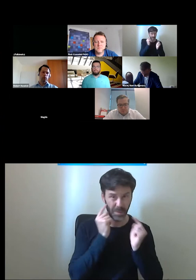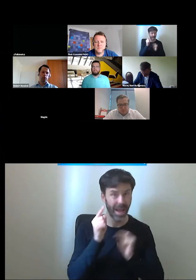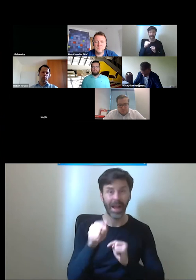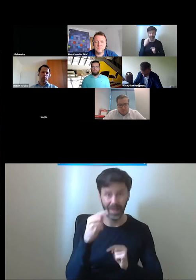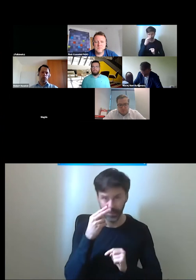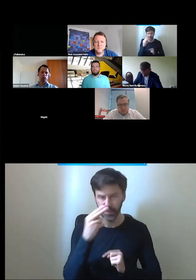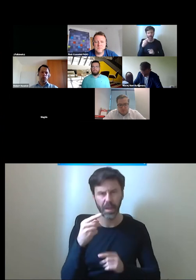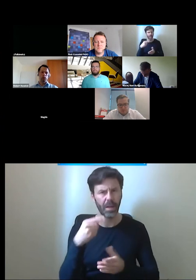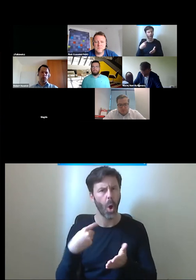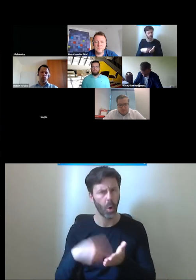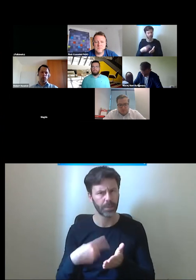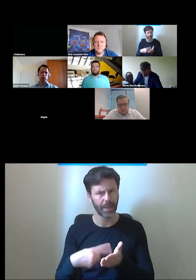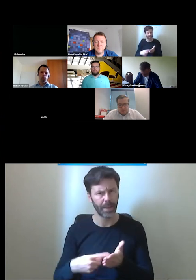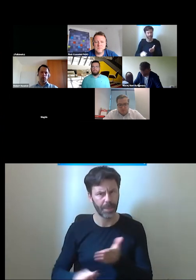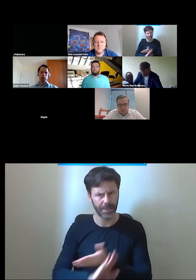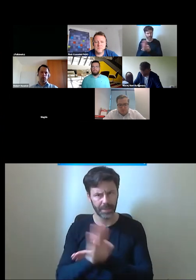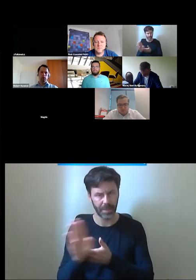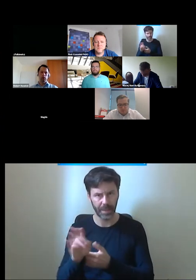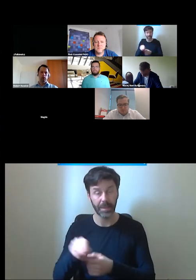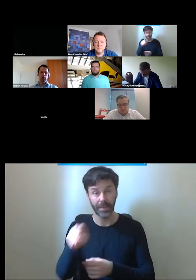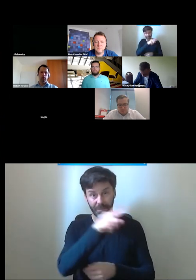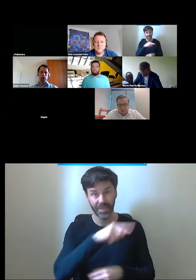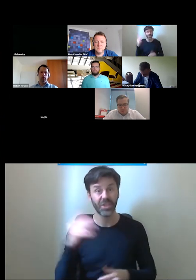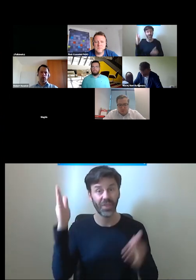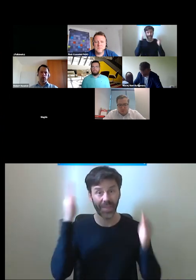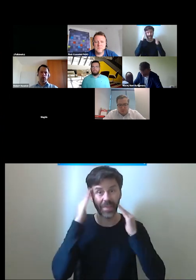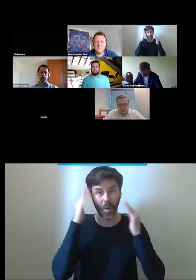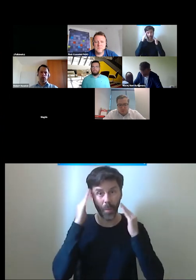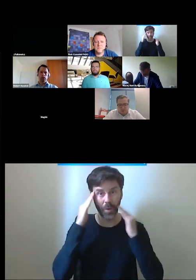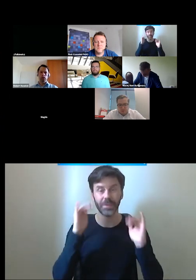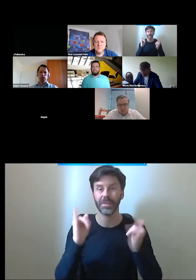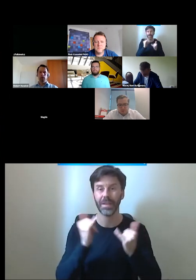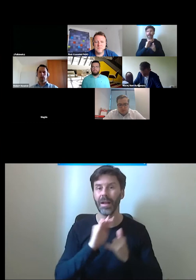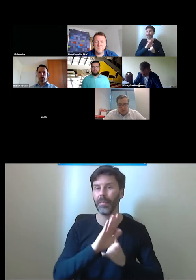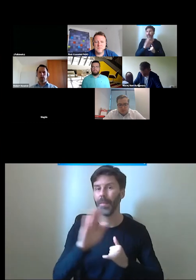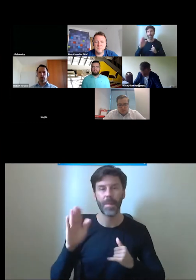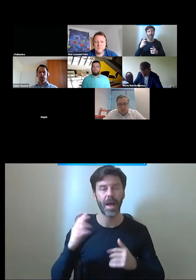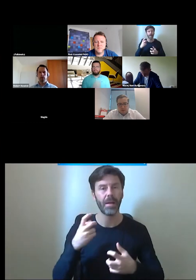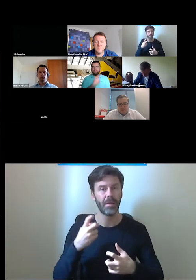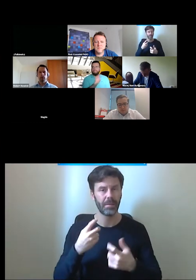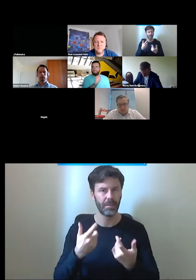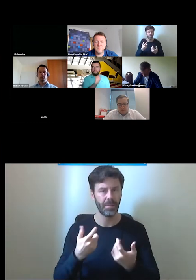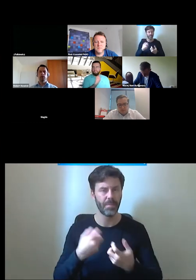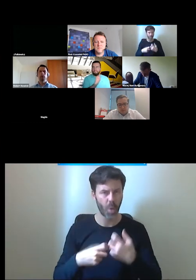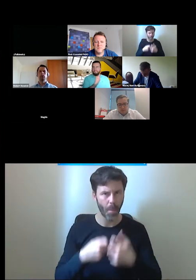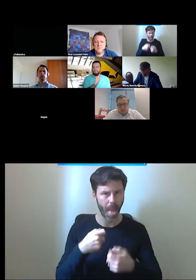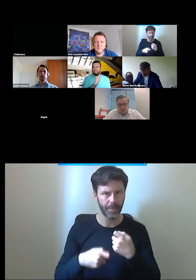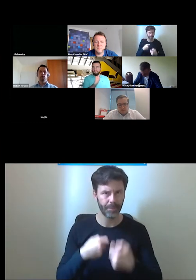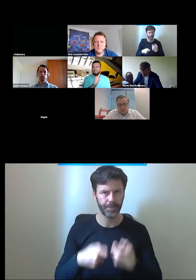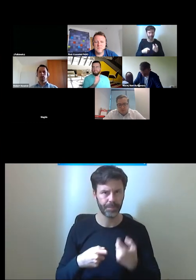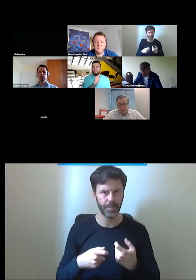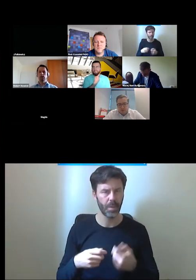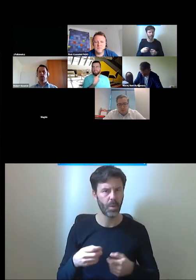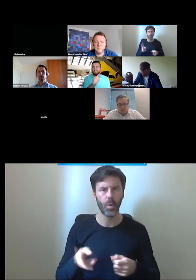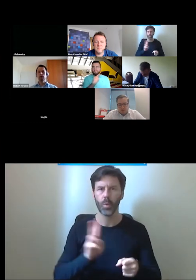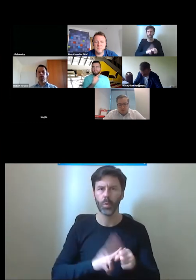panelu i jakby macie Państwo teraz świadomość tego, jakie są możliwe dostoskowanie rozwiązania i niektóre z tych rozwiązań właśnie na